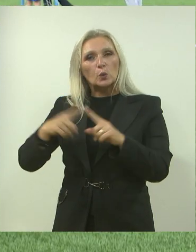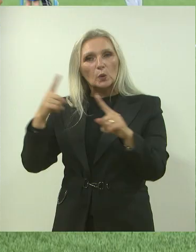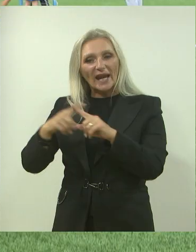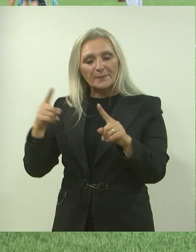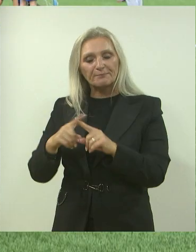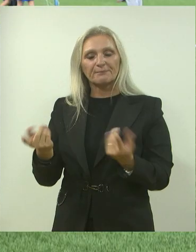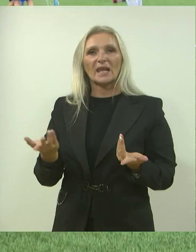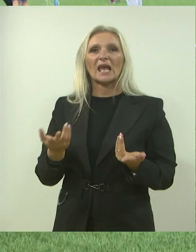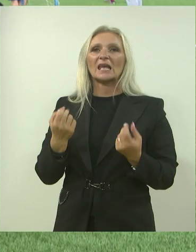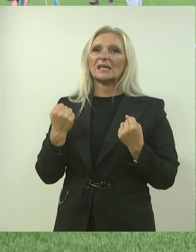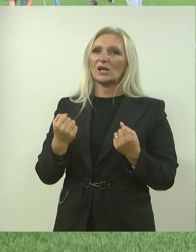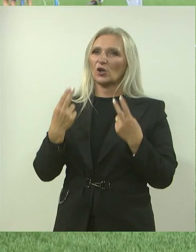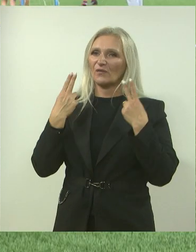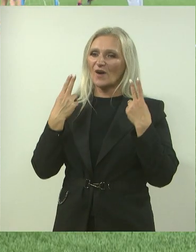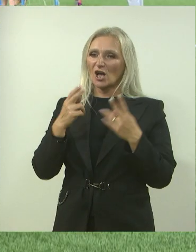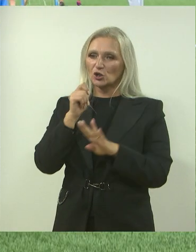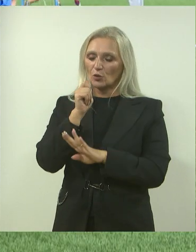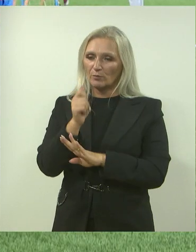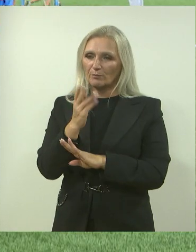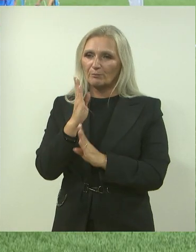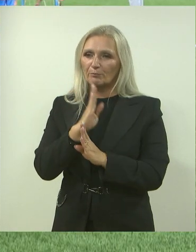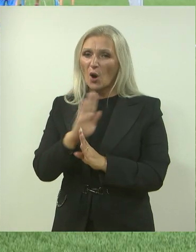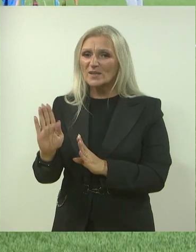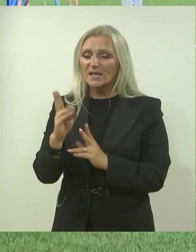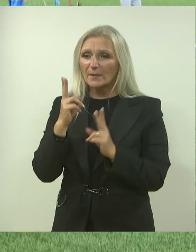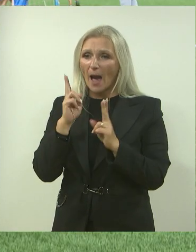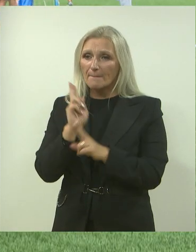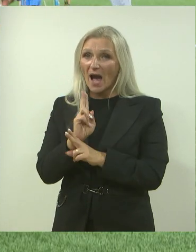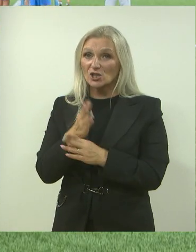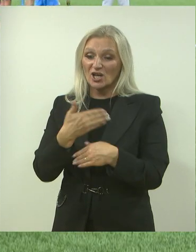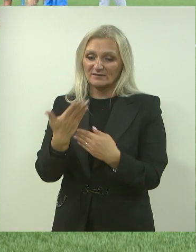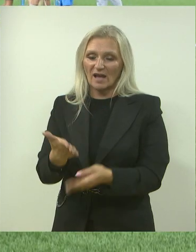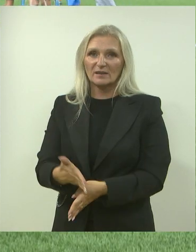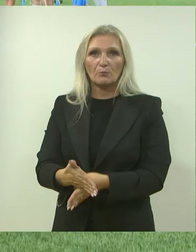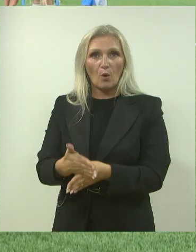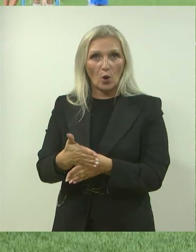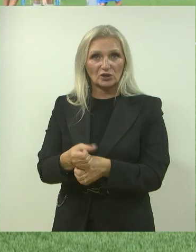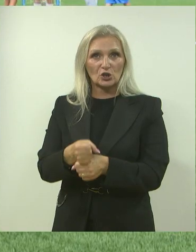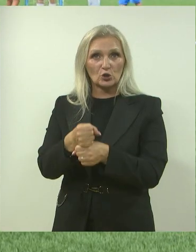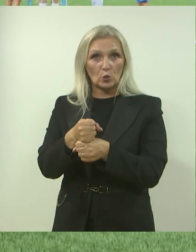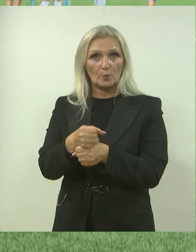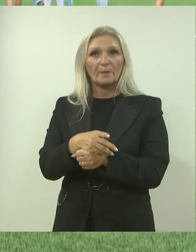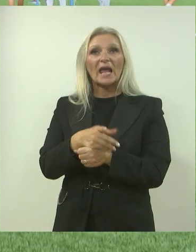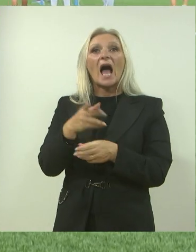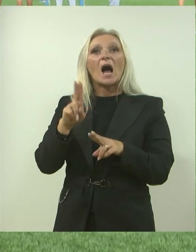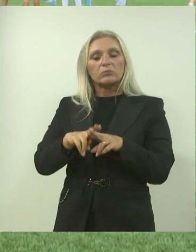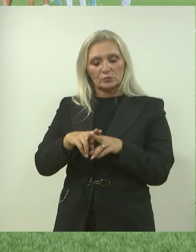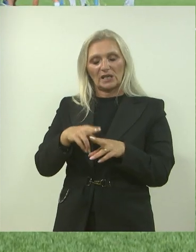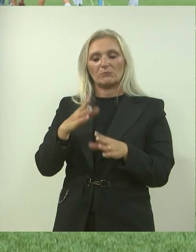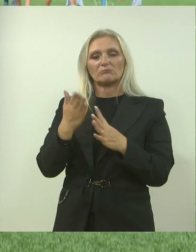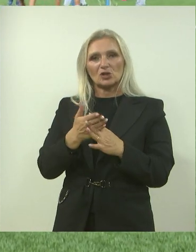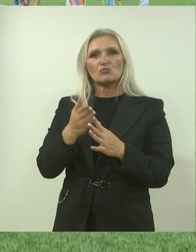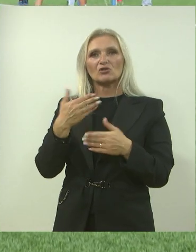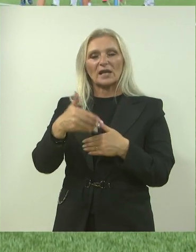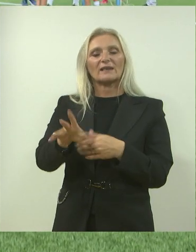toga je iznimno bitno posvetiti im posebnu pažnju i dati im punu podršku. Međimurska županija i dalje će pružati punu podršku